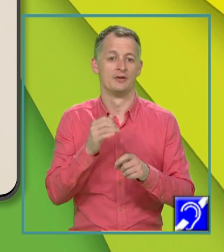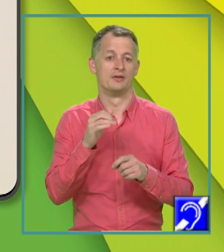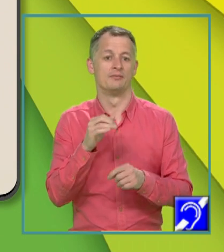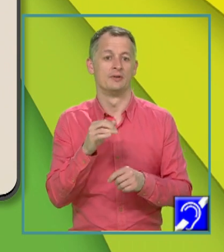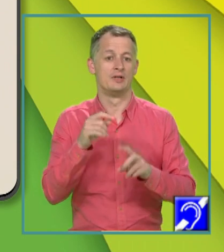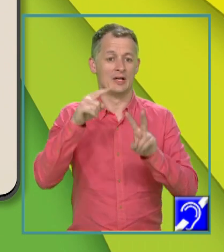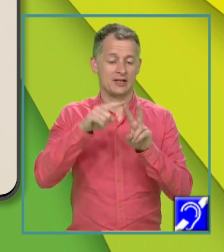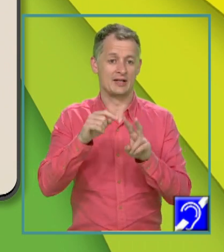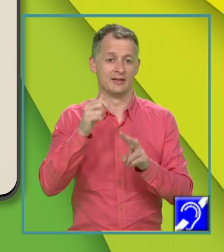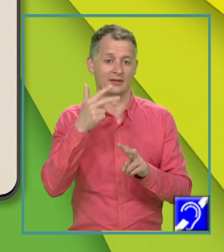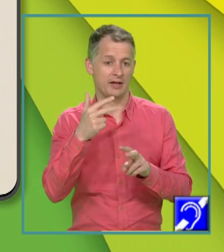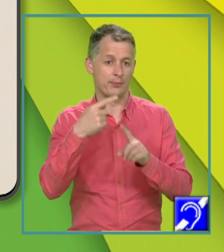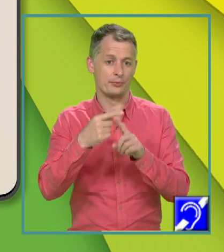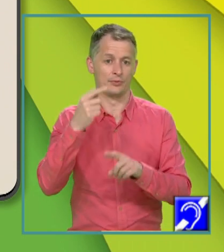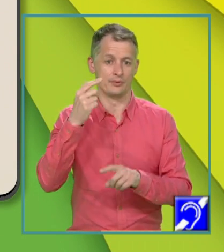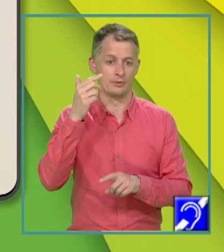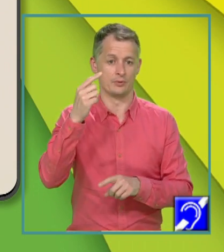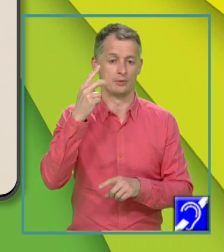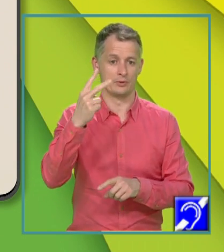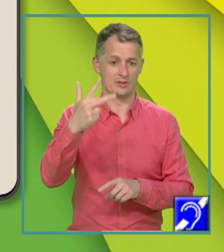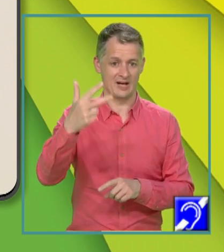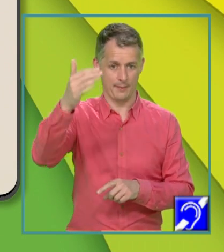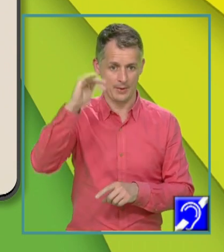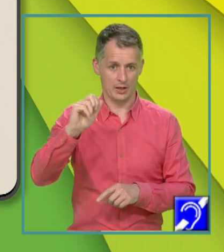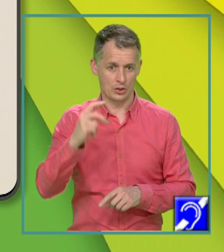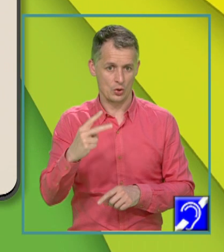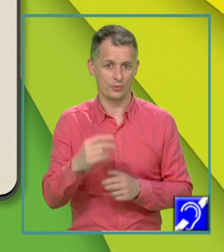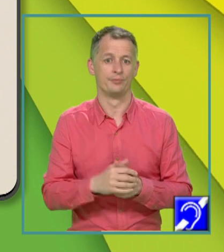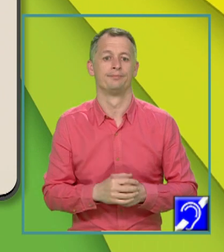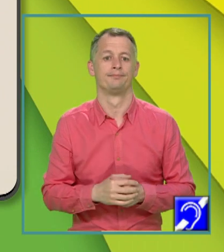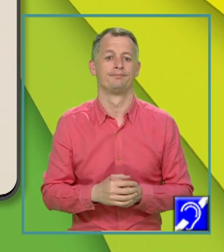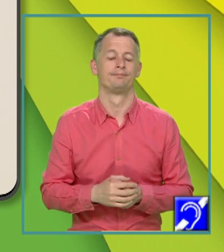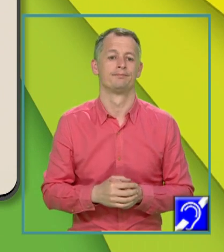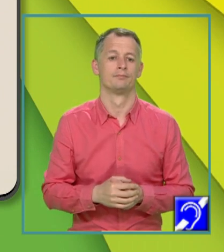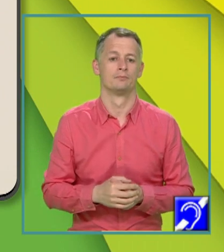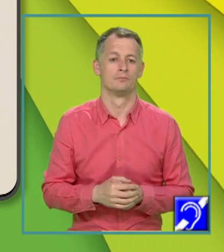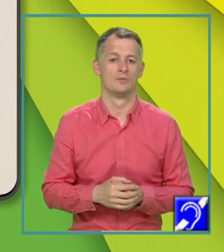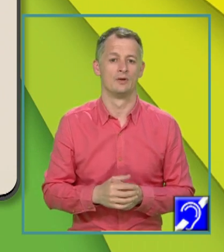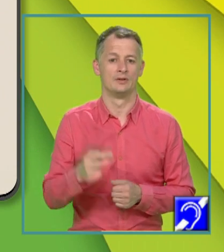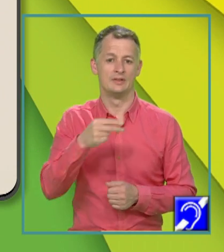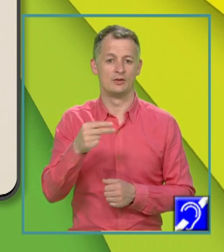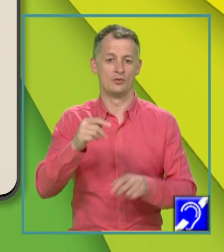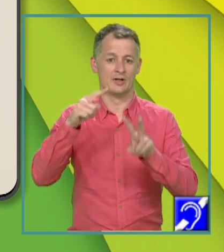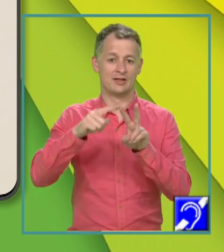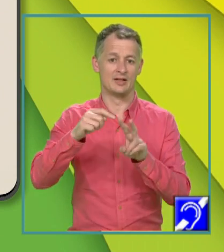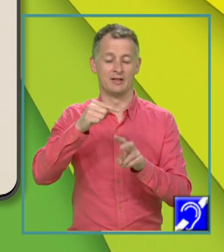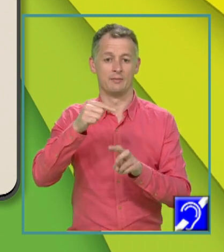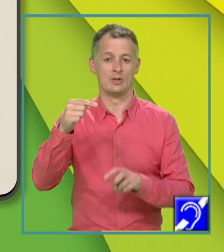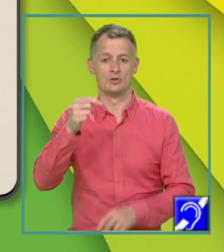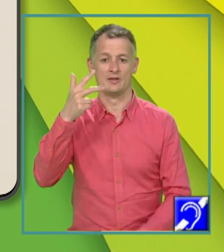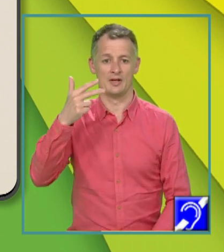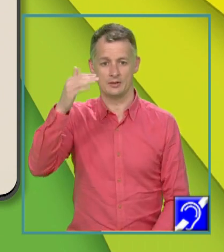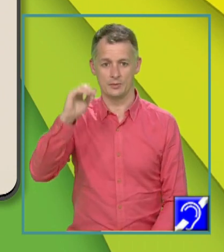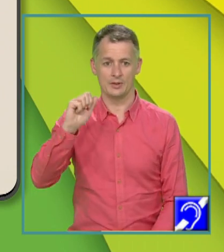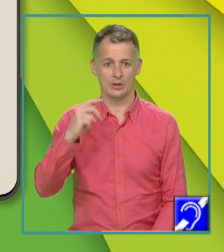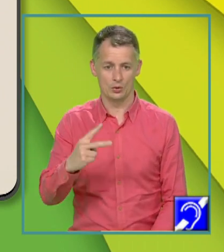pe 2 va fi egal cu radical din 3 minus 3 supra 2. Așadar, mă întorc